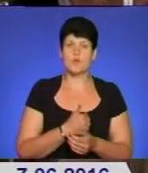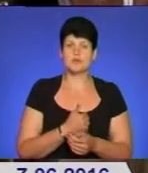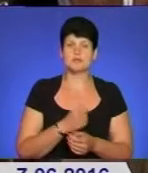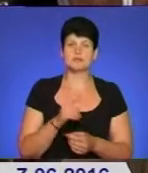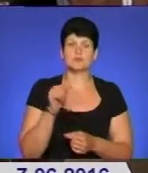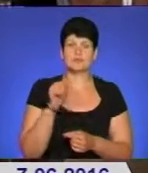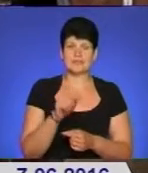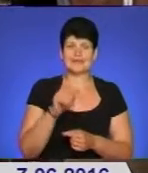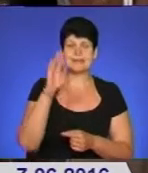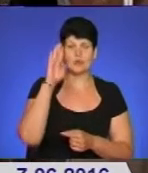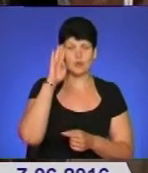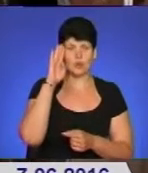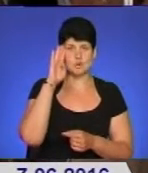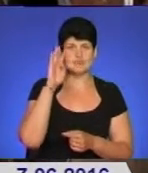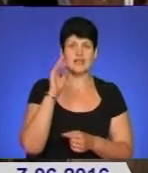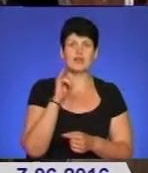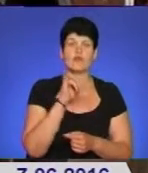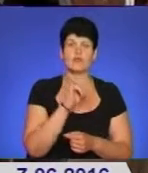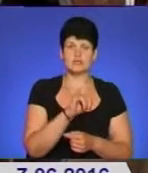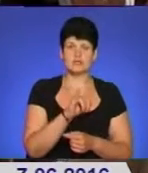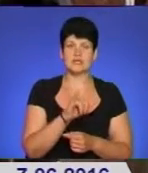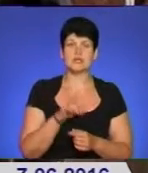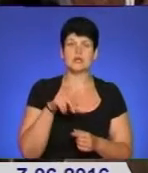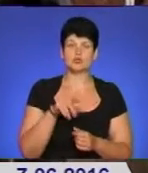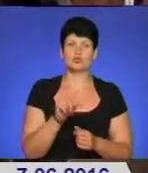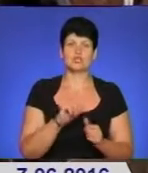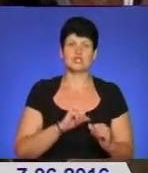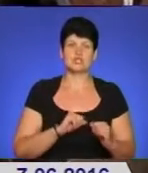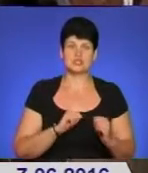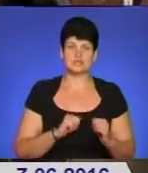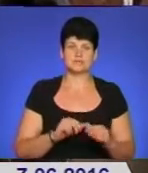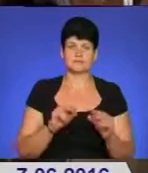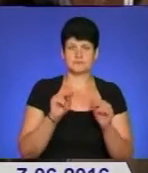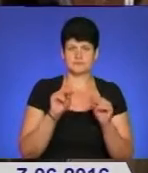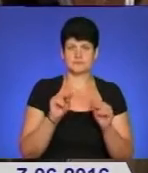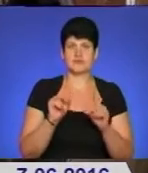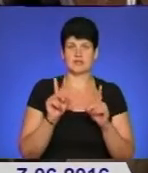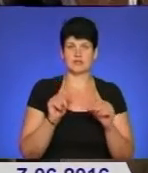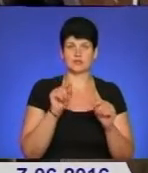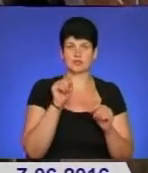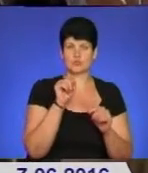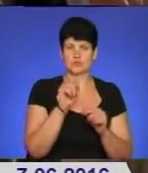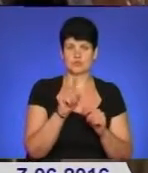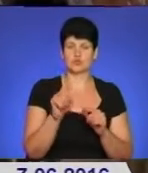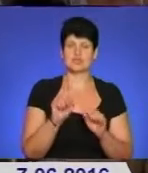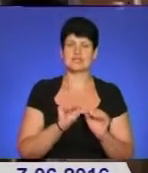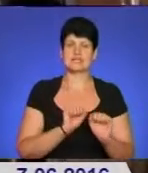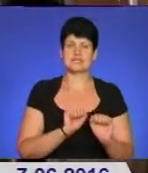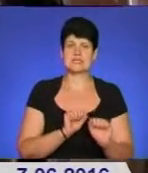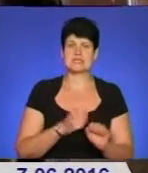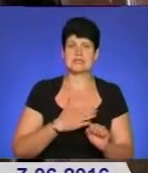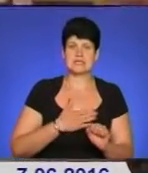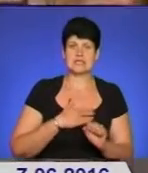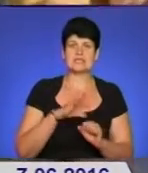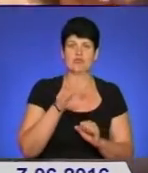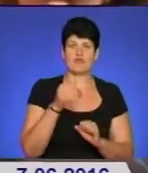отакі хлопці, як вони, які йдуть туди щиро, відверто, їдуть туди для того, щоб захистити і нас, і